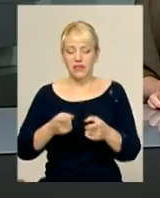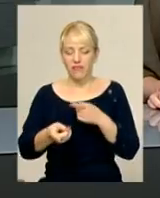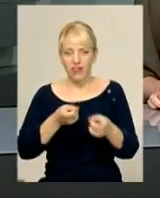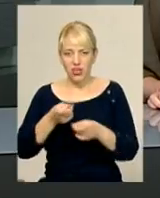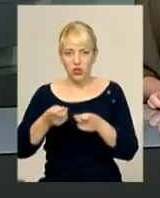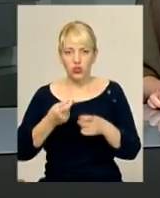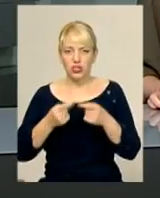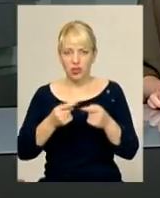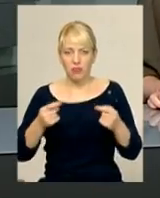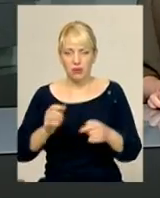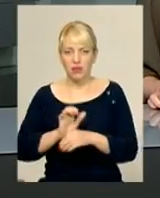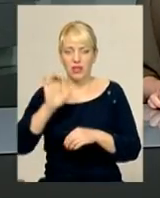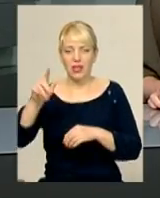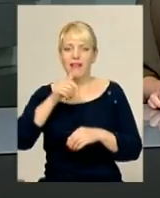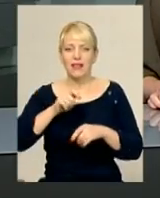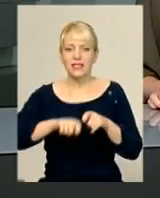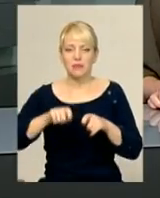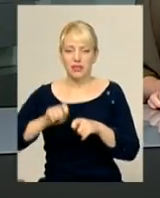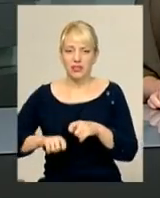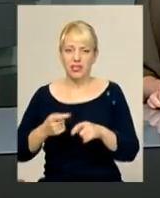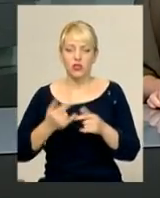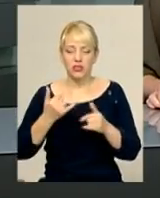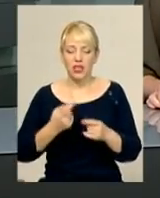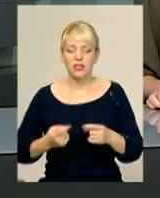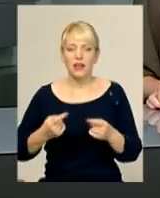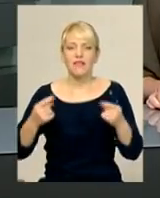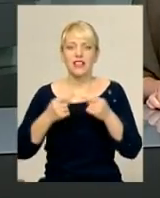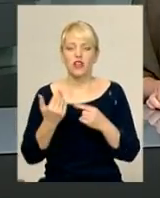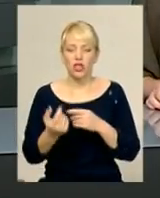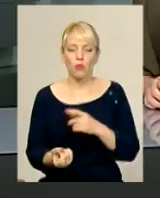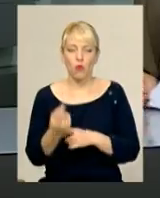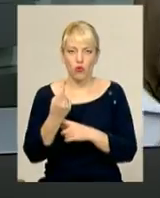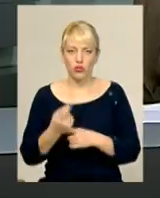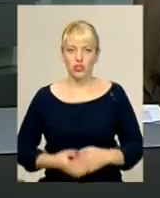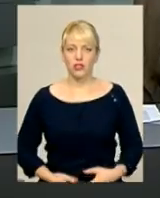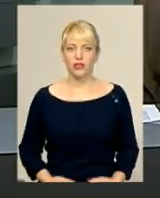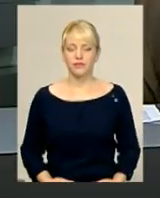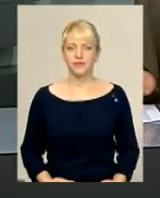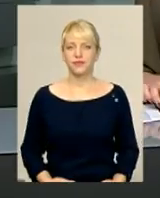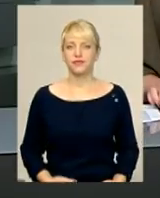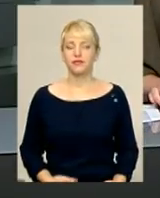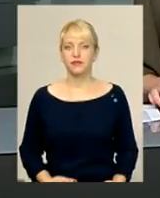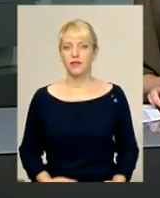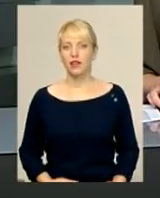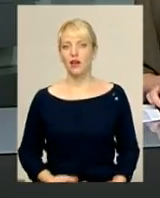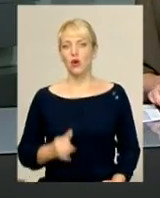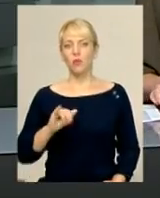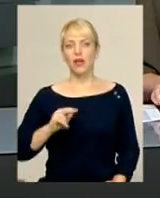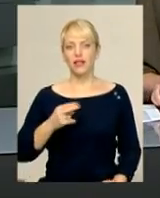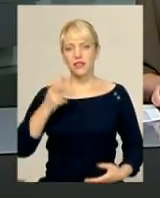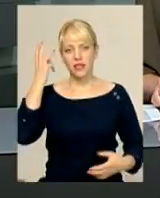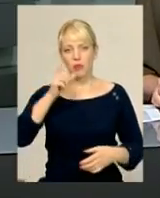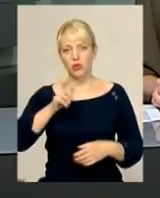експертизу, наразі правоохоронці встановлюють їхнє походження. Слідчі дії тривають. У п'ятницю